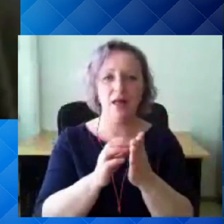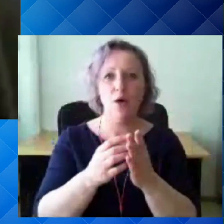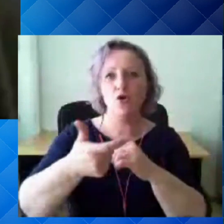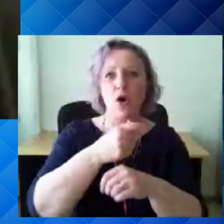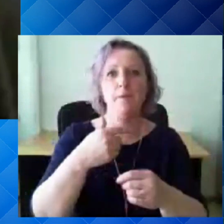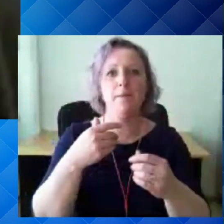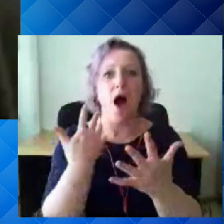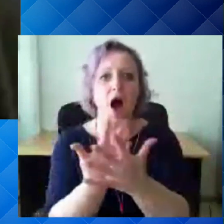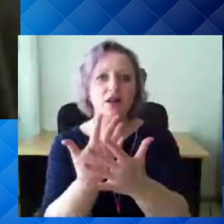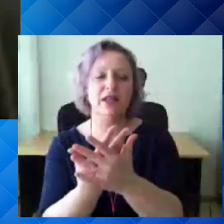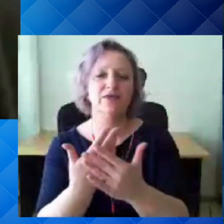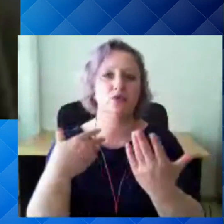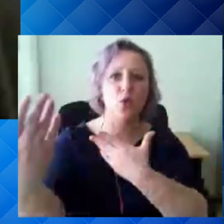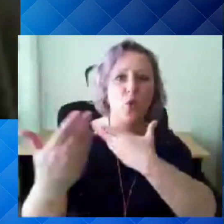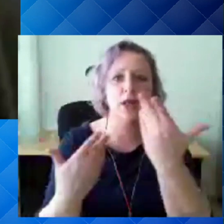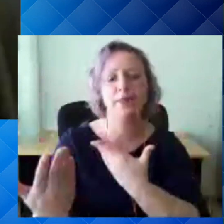suhtlemist, aerosoole,